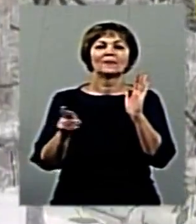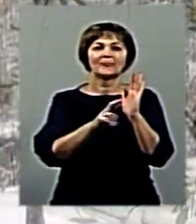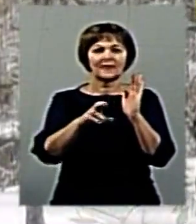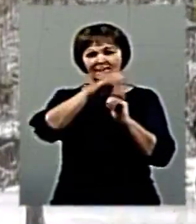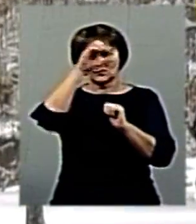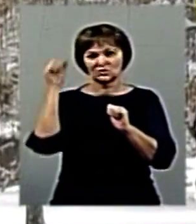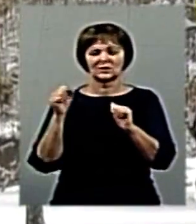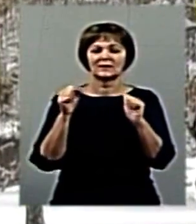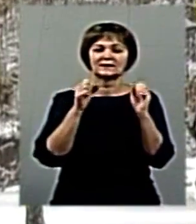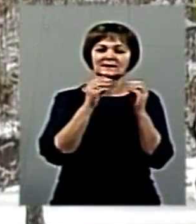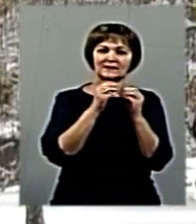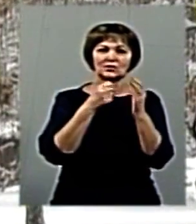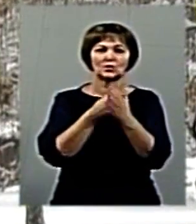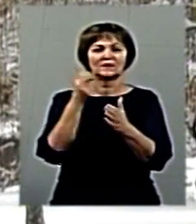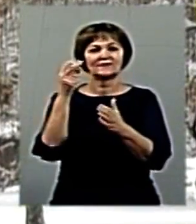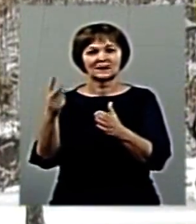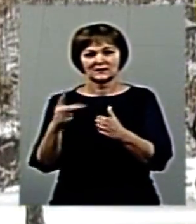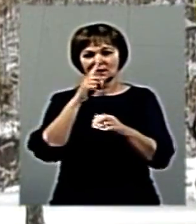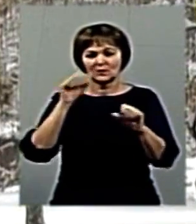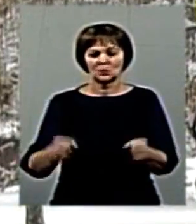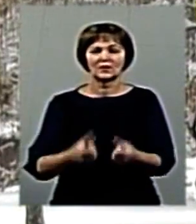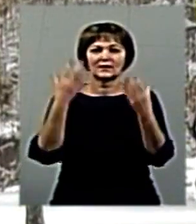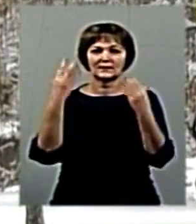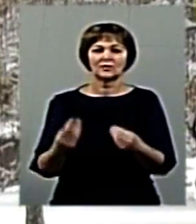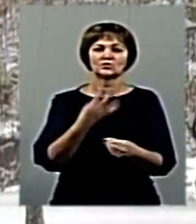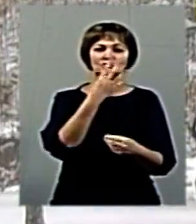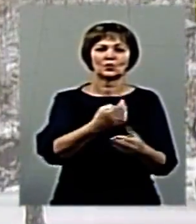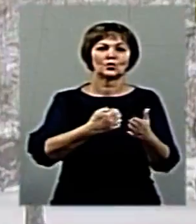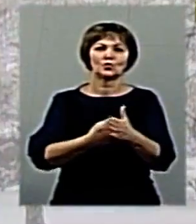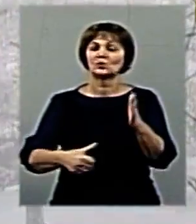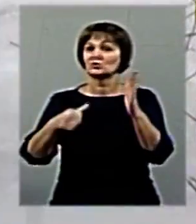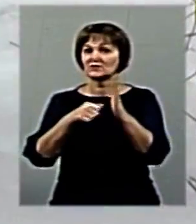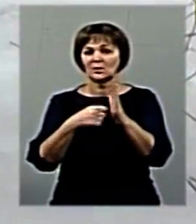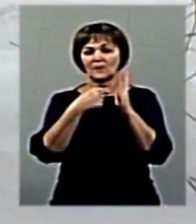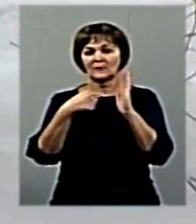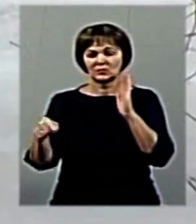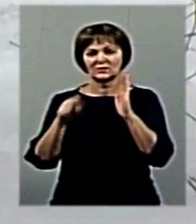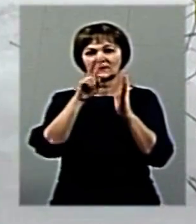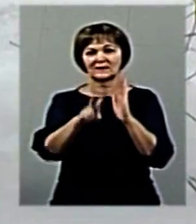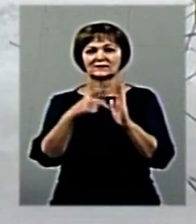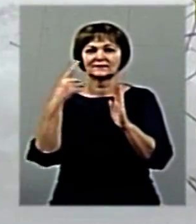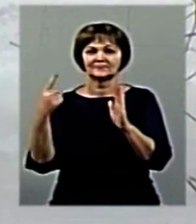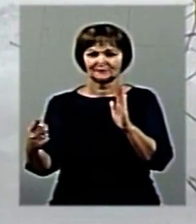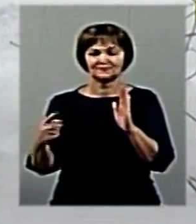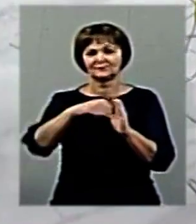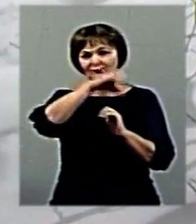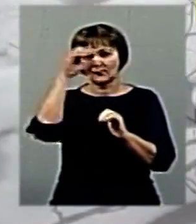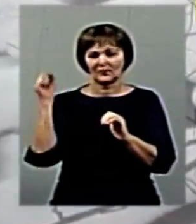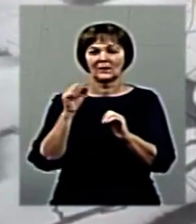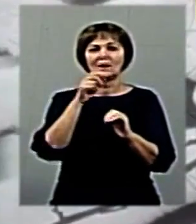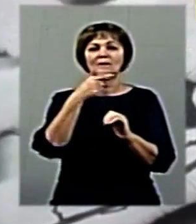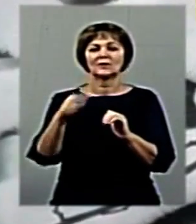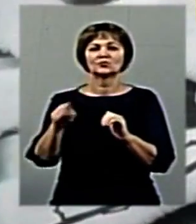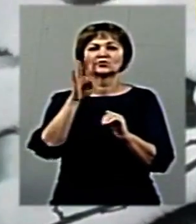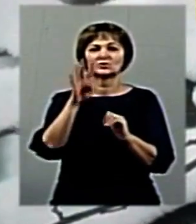Вночі від 10 до 12 градусів морозу. Вдень від 4 до 6 градусів нижче нуля. 21 січня вночі –